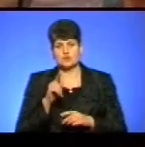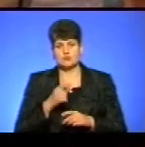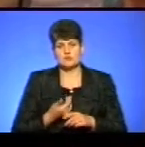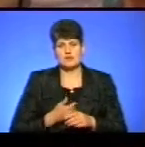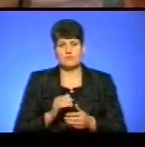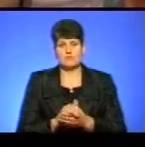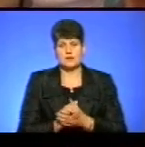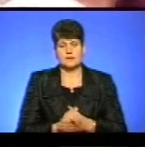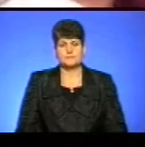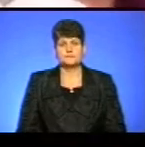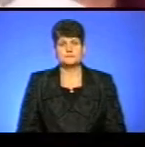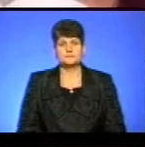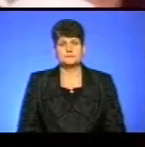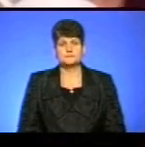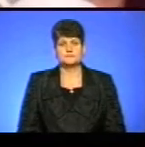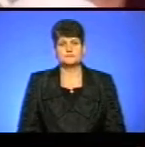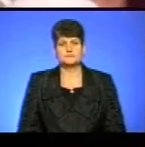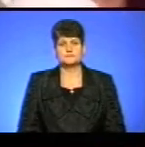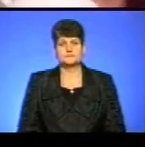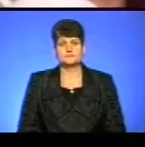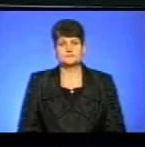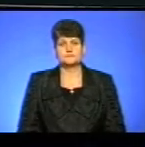Любов Гадомська, Андрій Бодак – Новини.